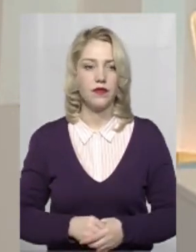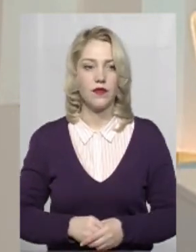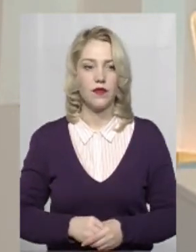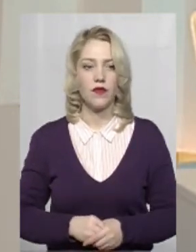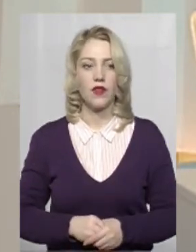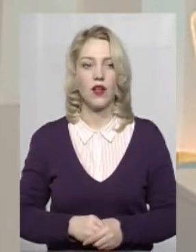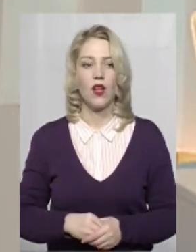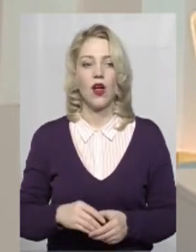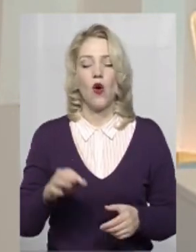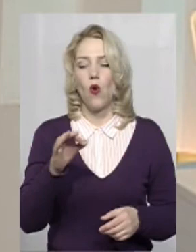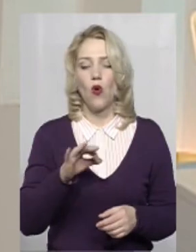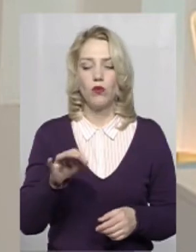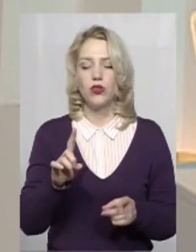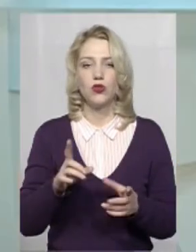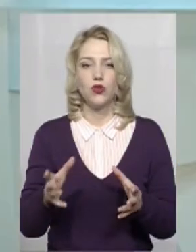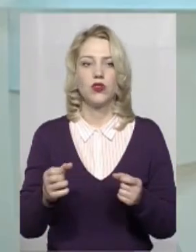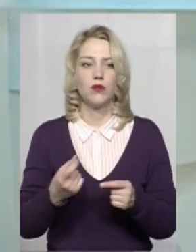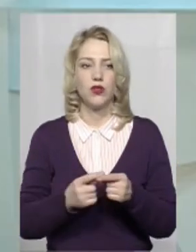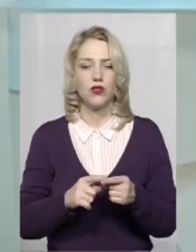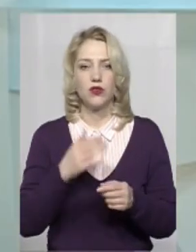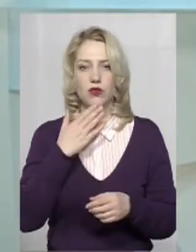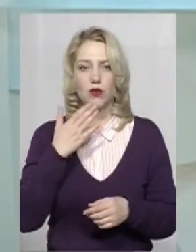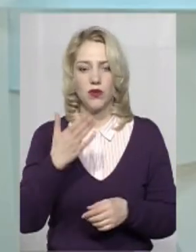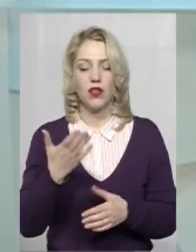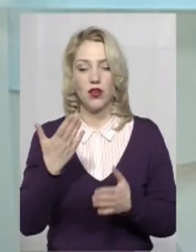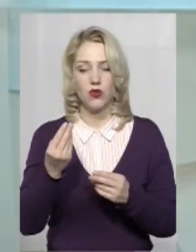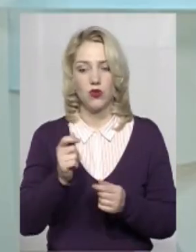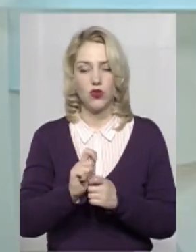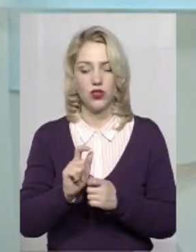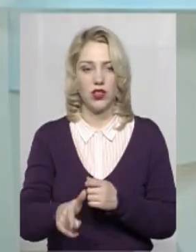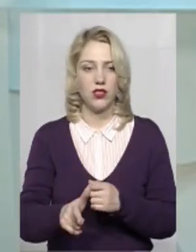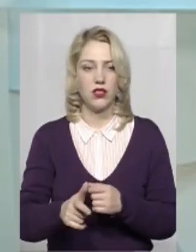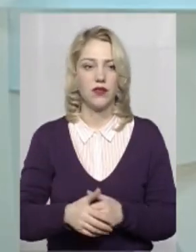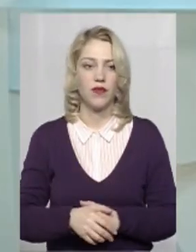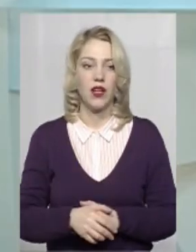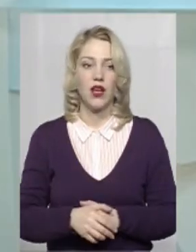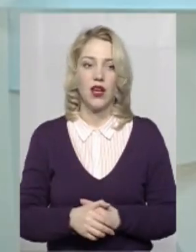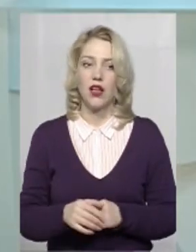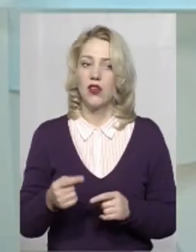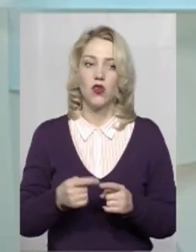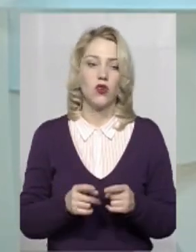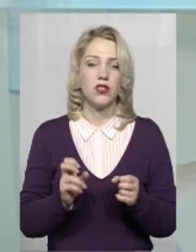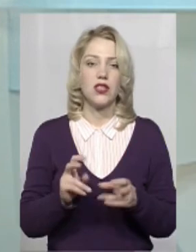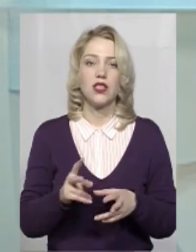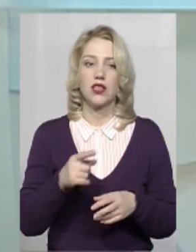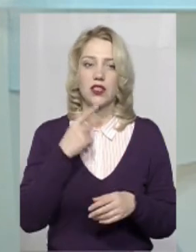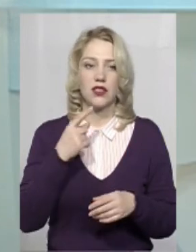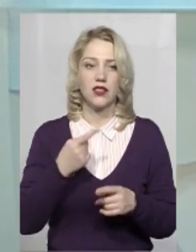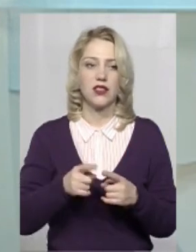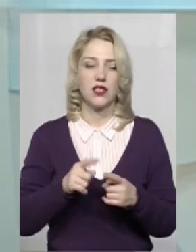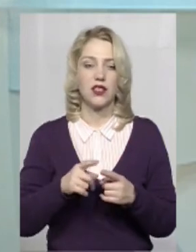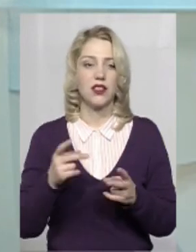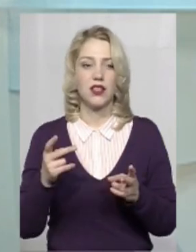Область що отримає з цього? Тільки що десь гроші. Ну, це ж якби тут же зможе